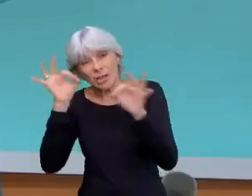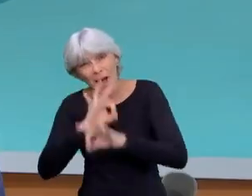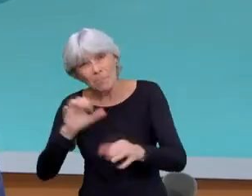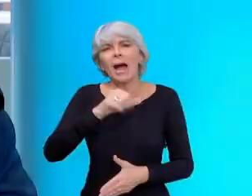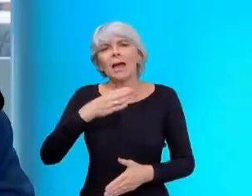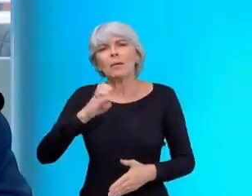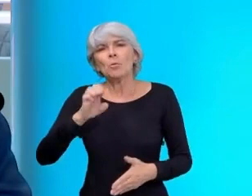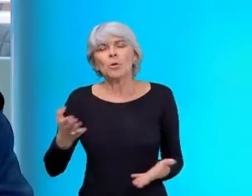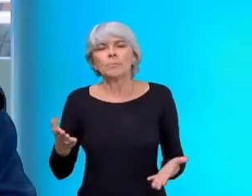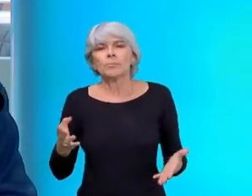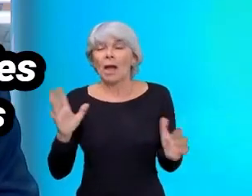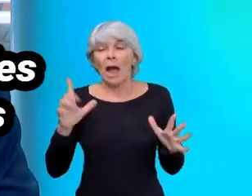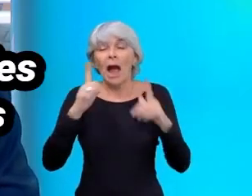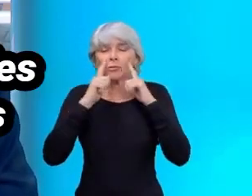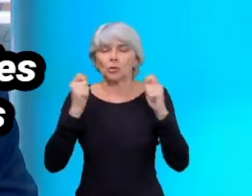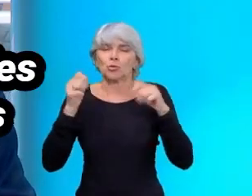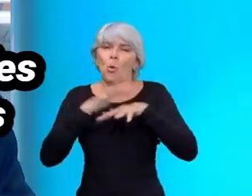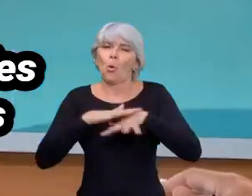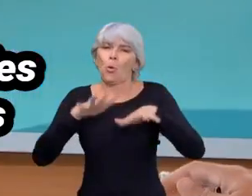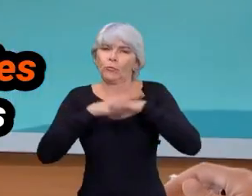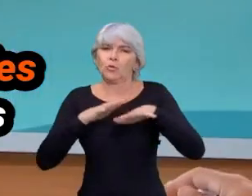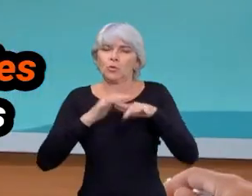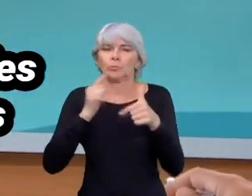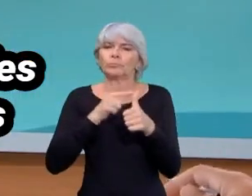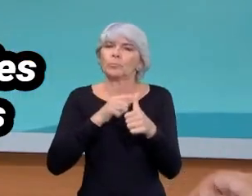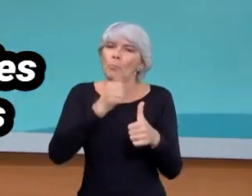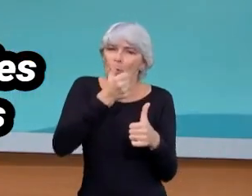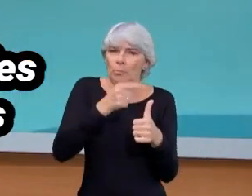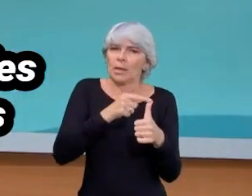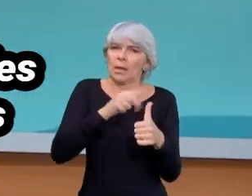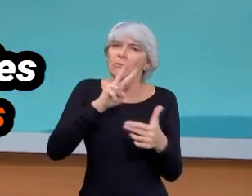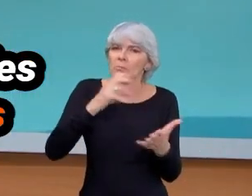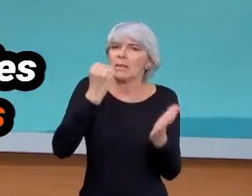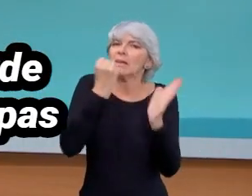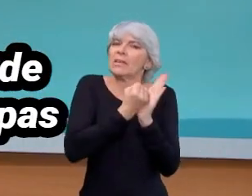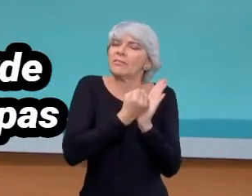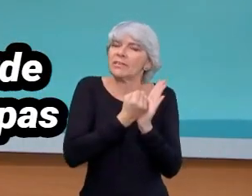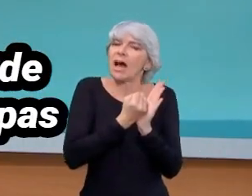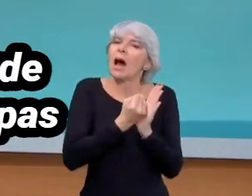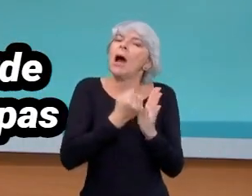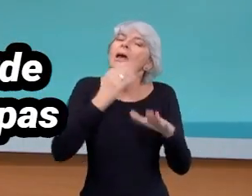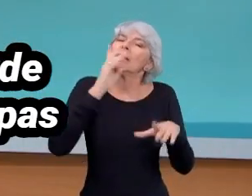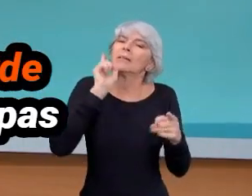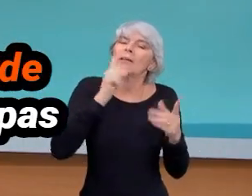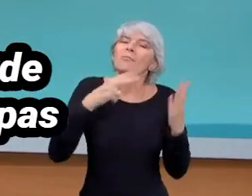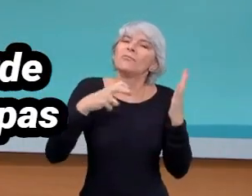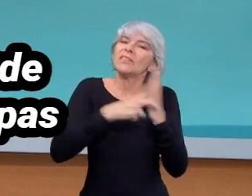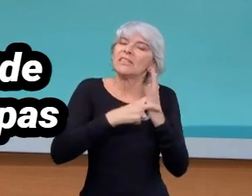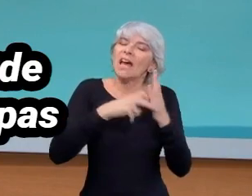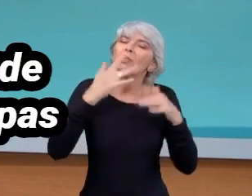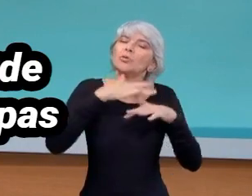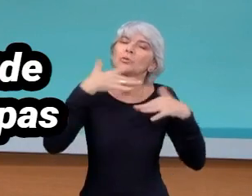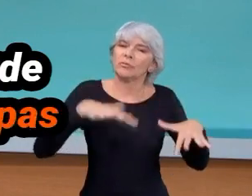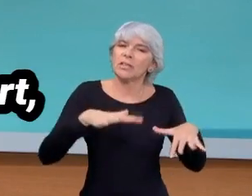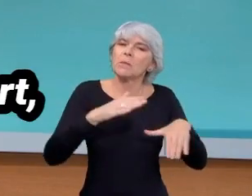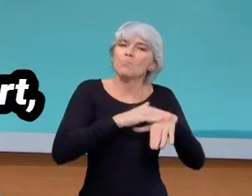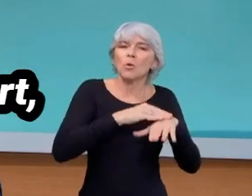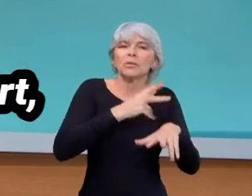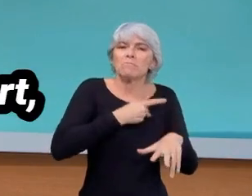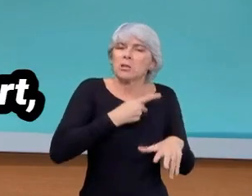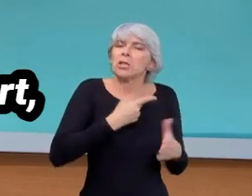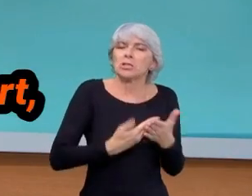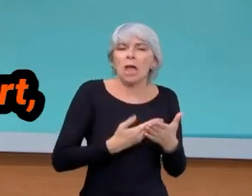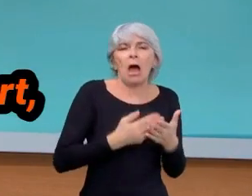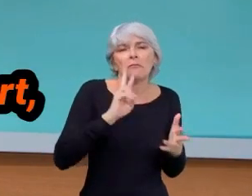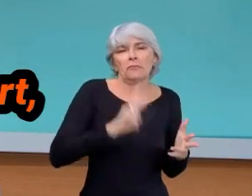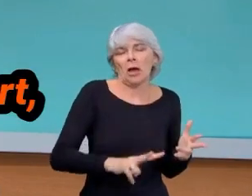soigné. Vous confondez deux choses. Il d'abord, effectivement, il y a eu des visas pour raisons médicales. Ça, il faut qu'on regarde très précisément parce que ce n pas normal. Sans